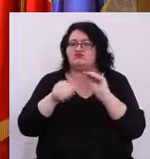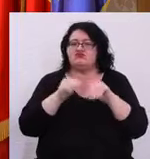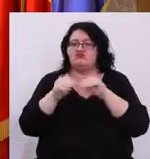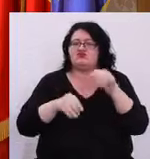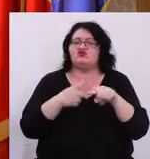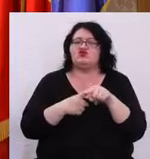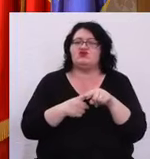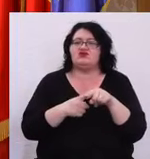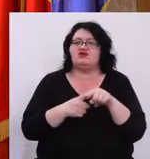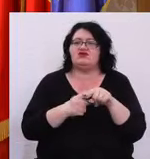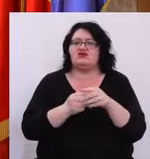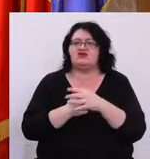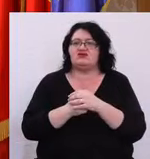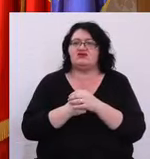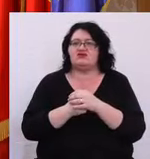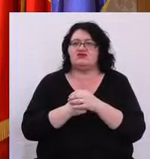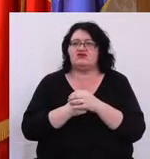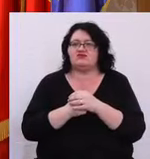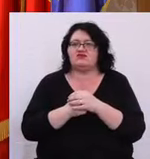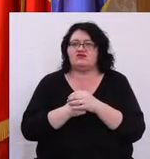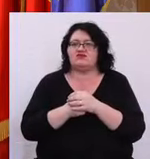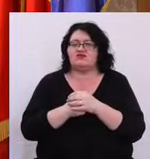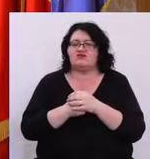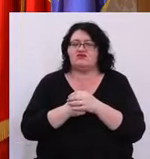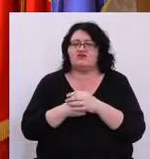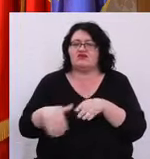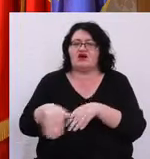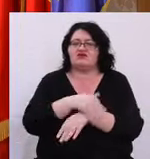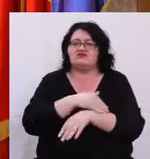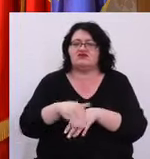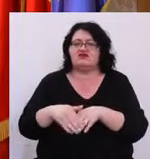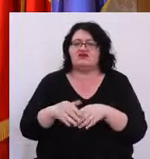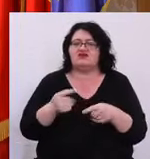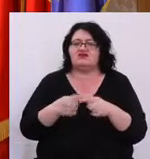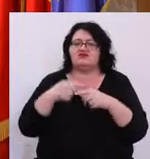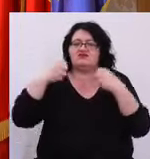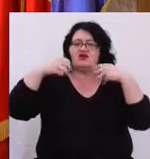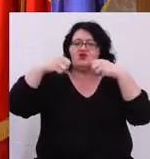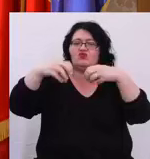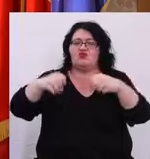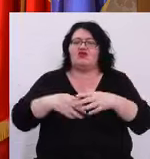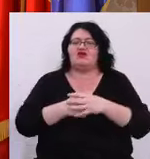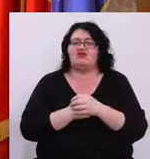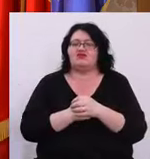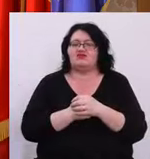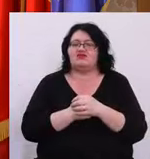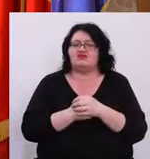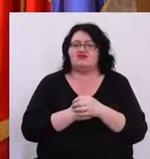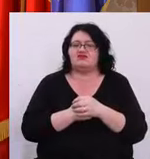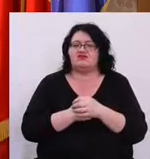Și la trotoare și la stâlpii de iluminat Momentan se lucrează